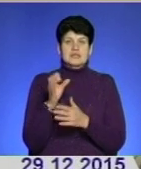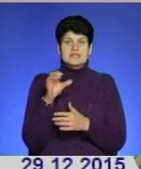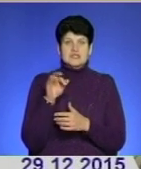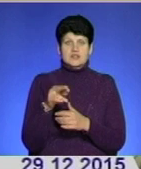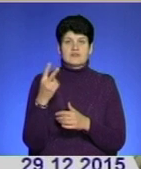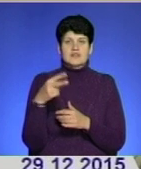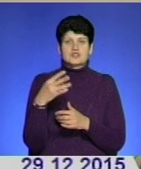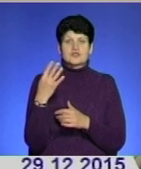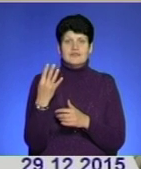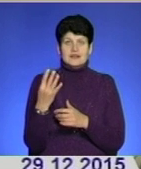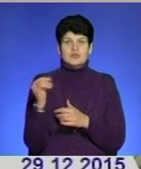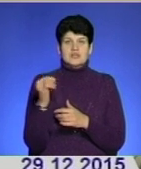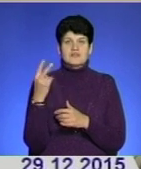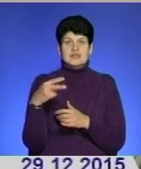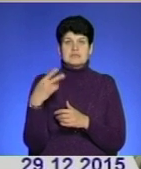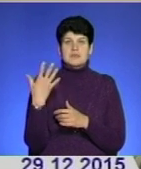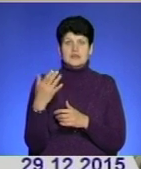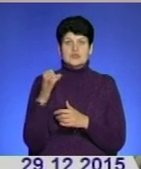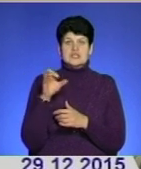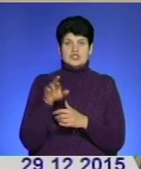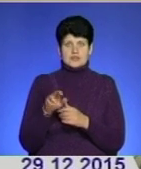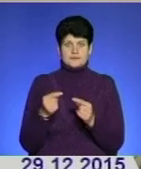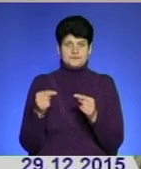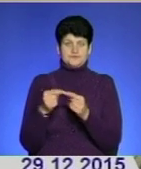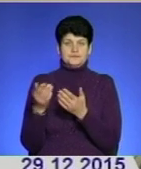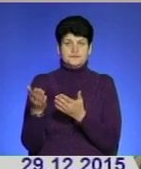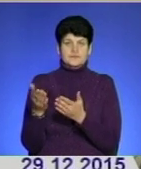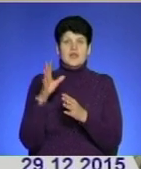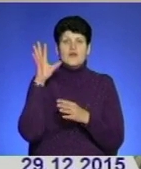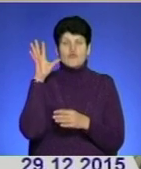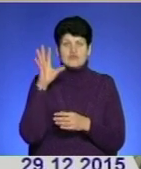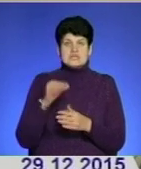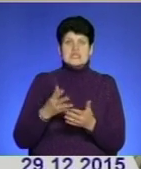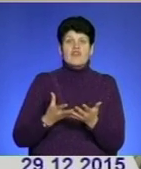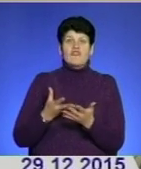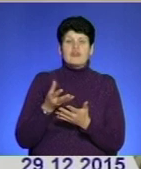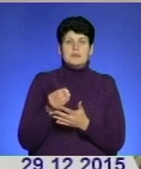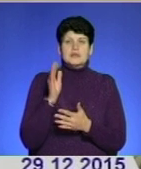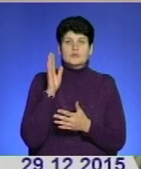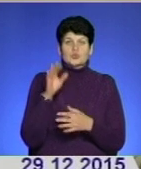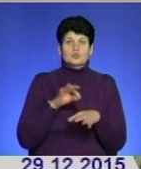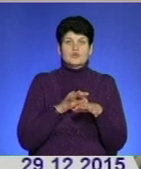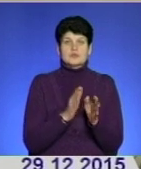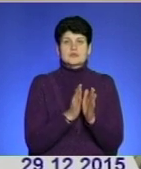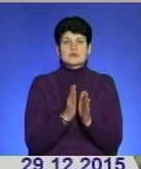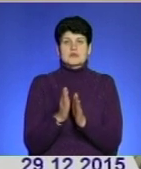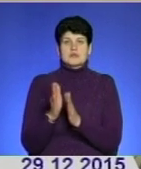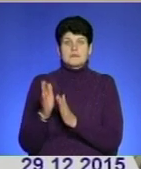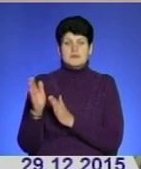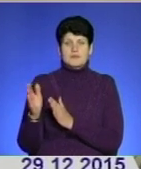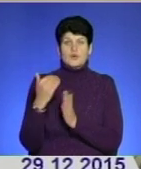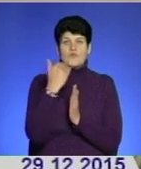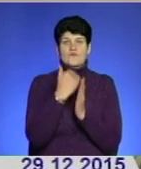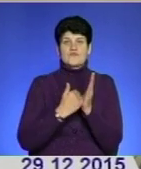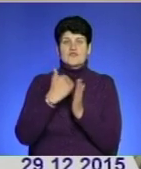24 та 25 січня відповідно. Всі виплати будуть проводитися стабільно. Відомості